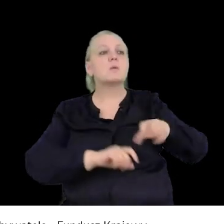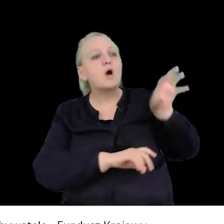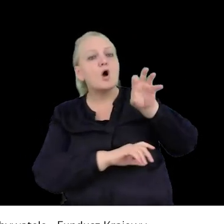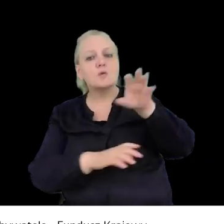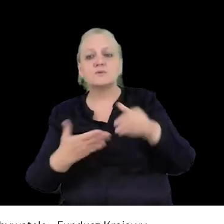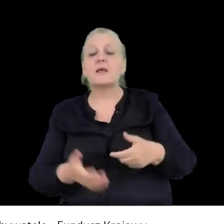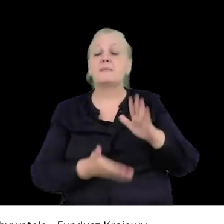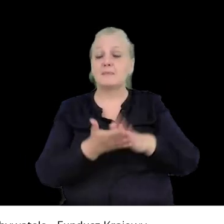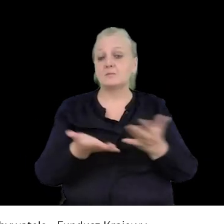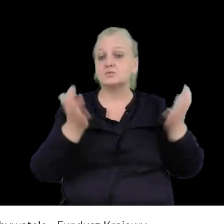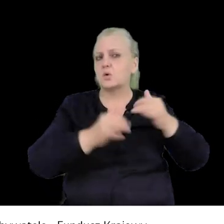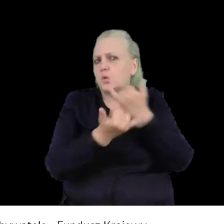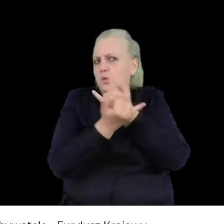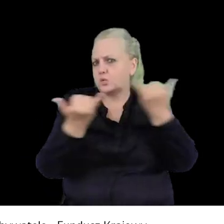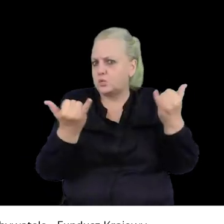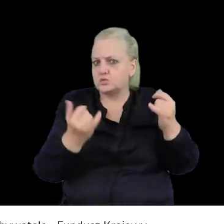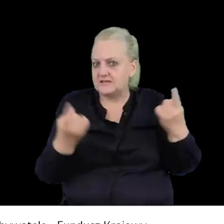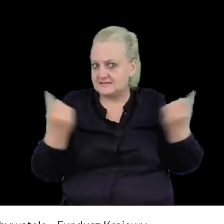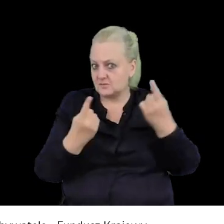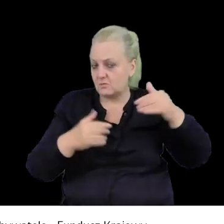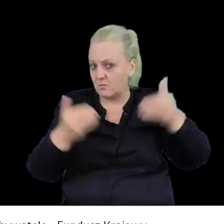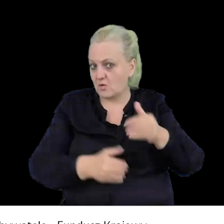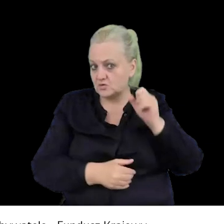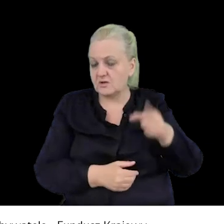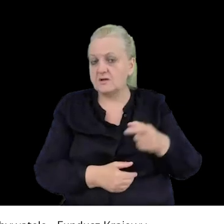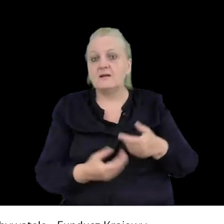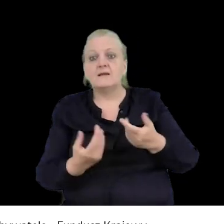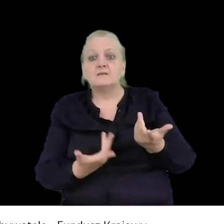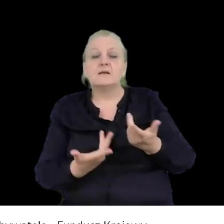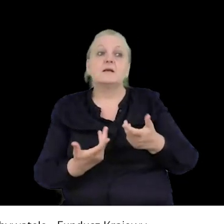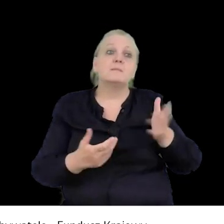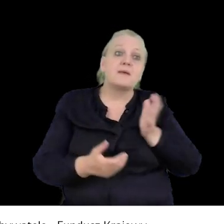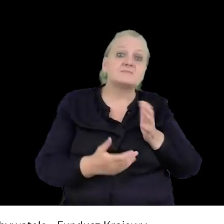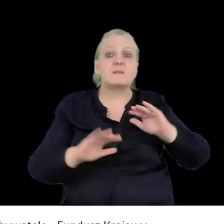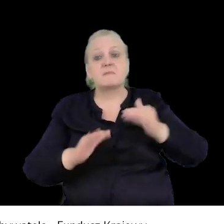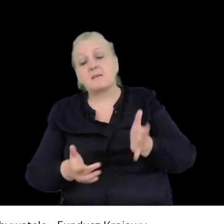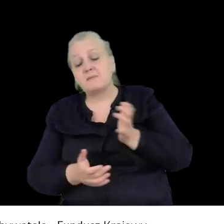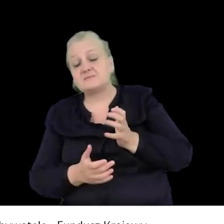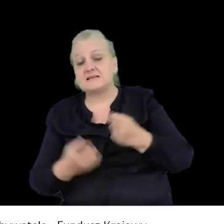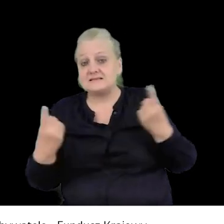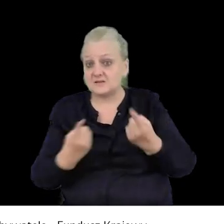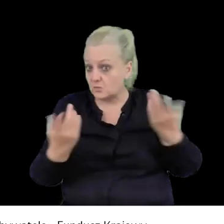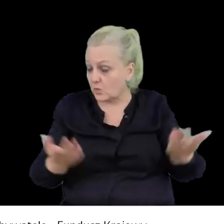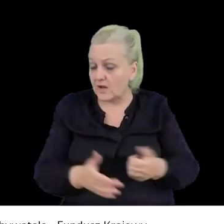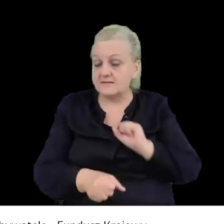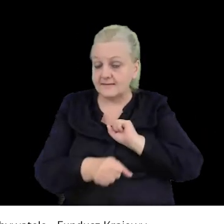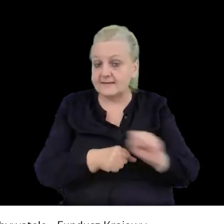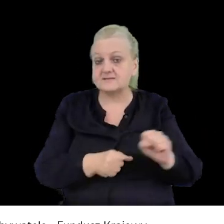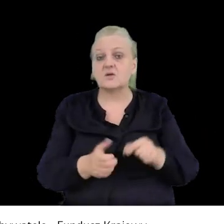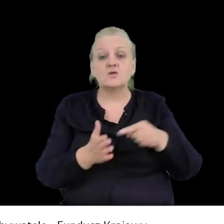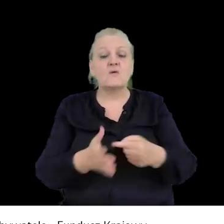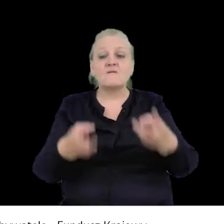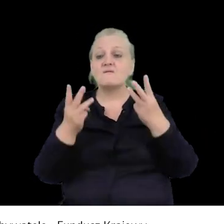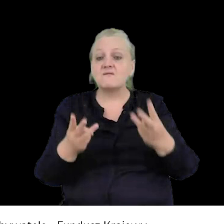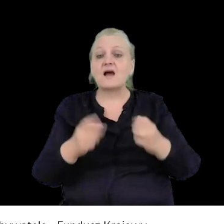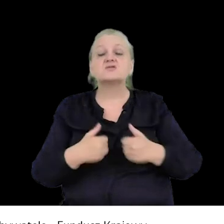zgromadzeniach dzieją się różne dziwne rzeczy. Są mniej i bardziej niebezpieczne sytuacje i wtedy najważniejsze